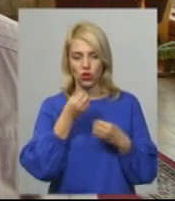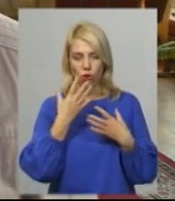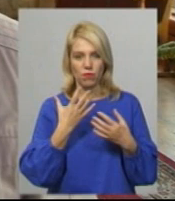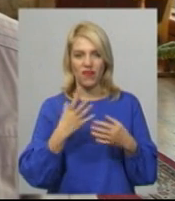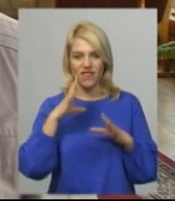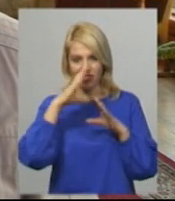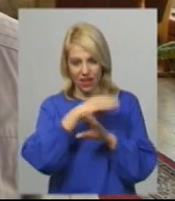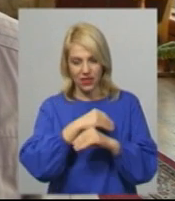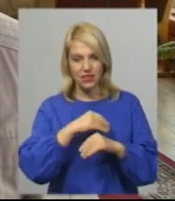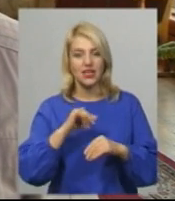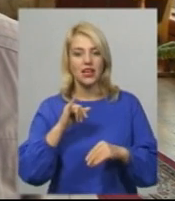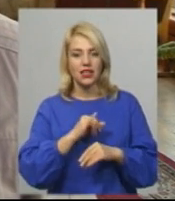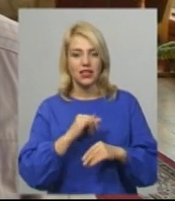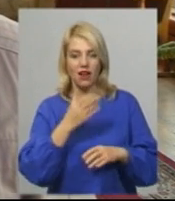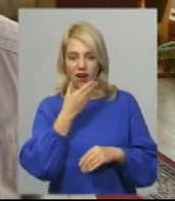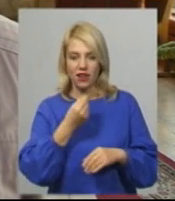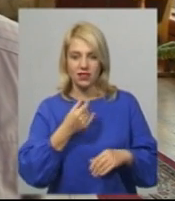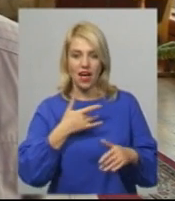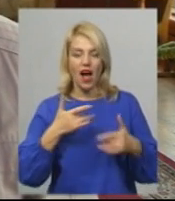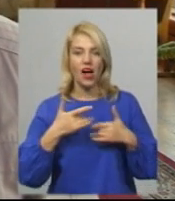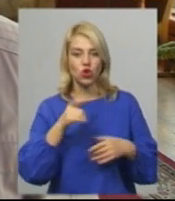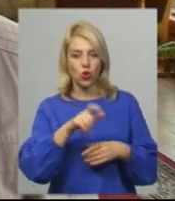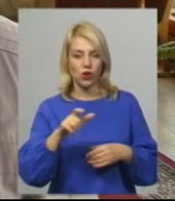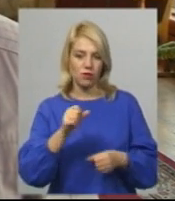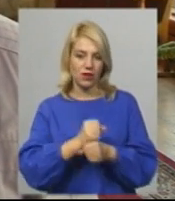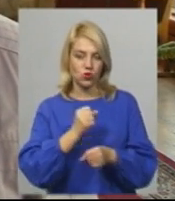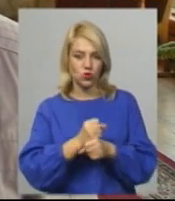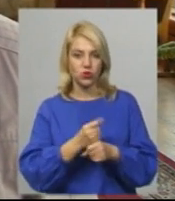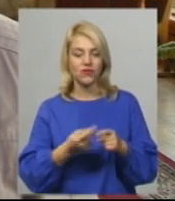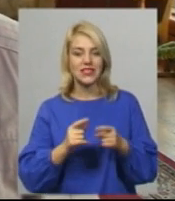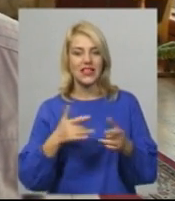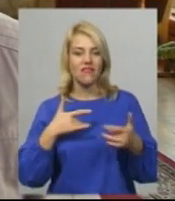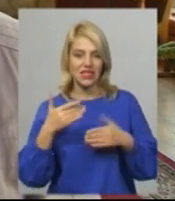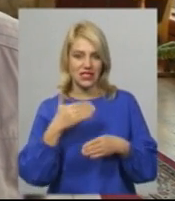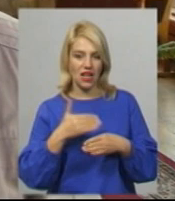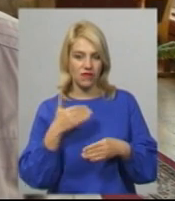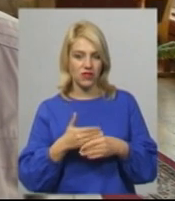актори працюють в цій виставі.